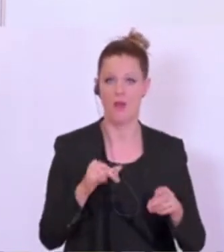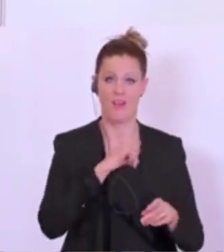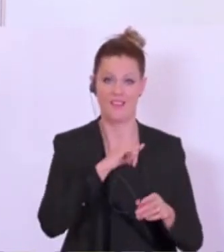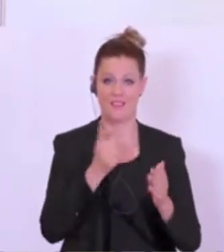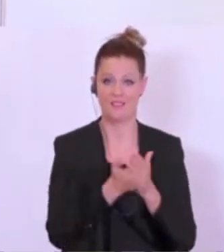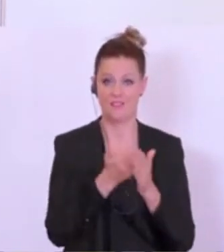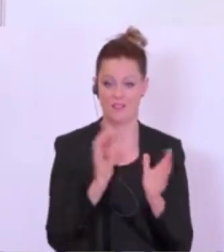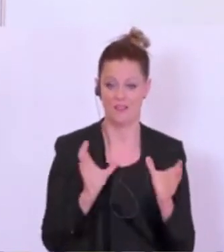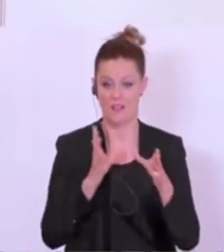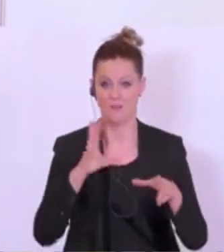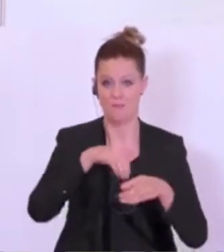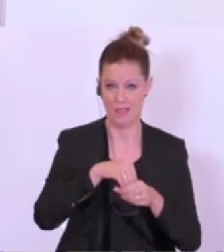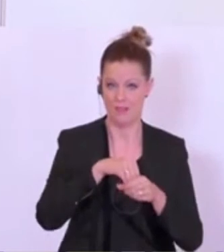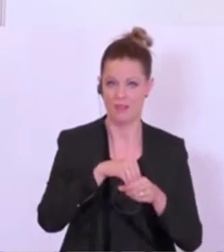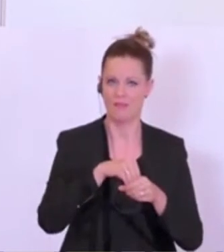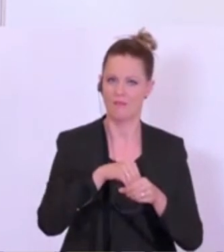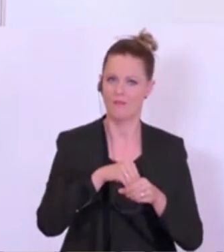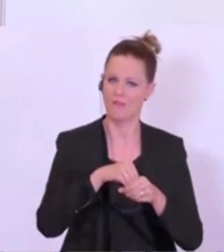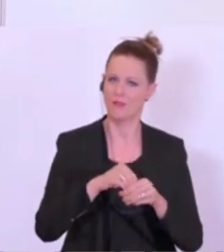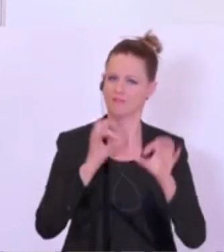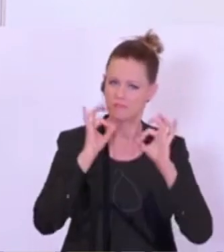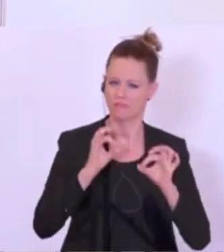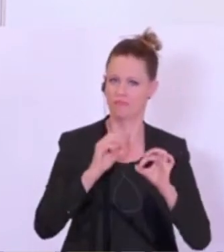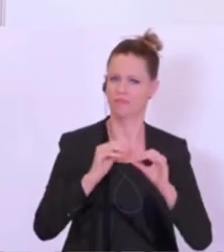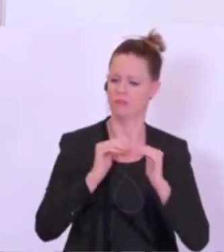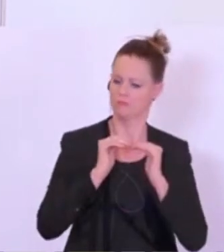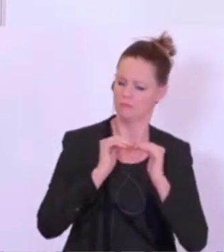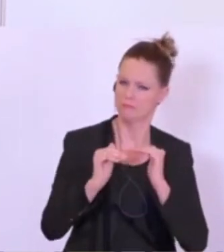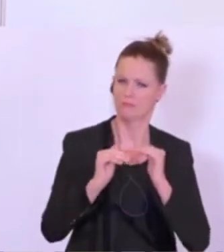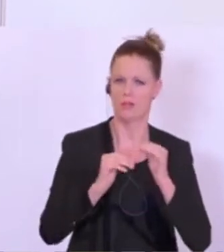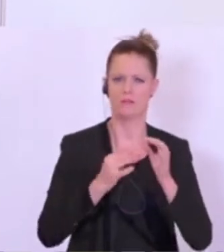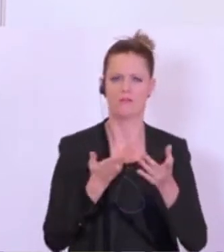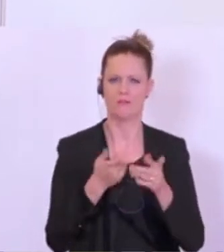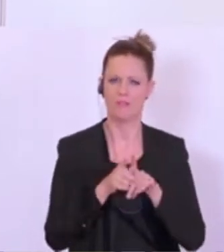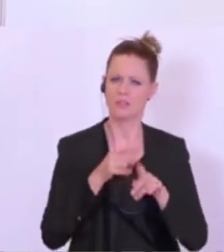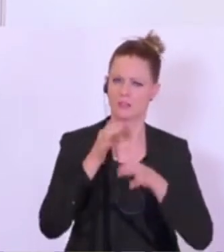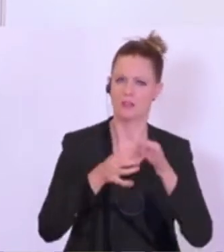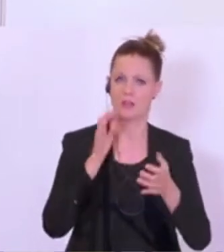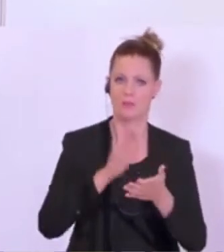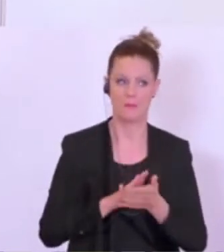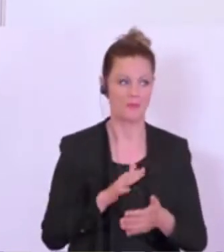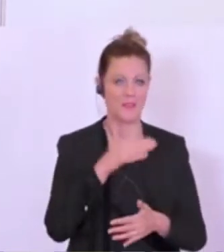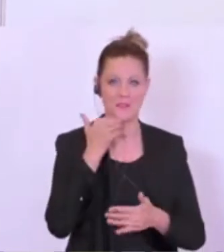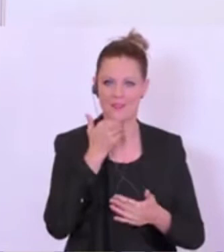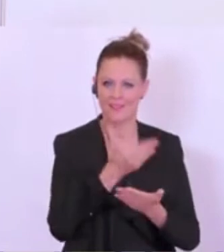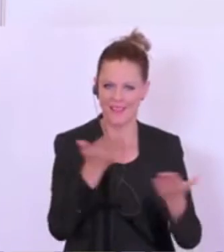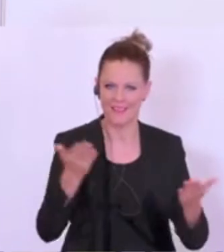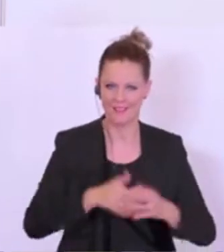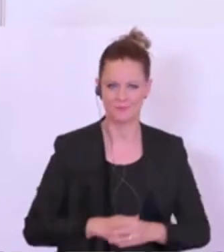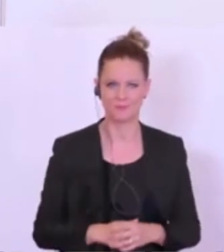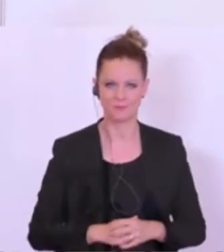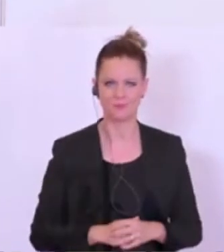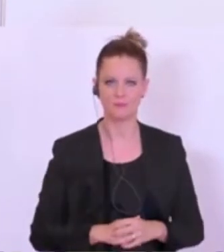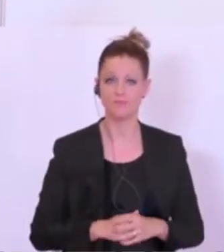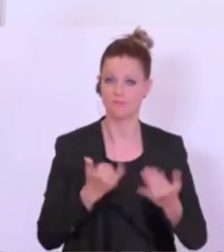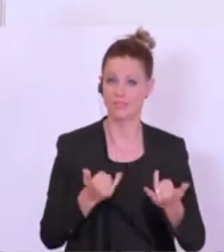einbindet, um ein möglichst konsistentes Strategiekonzept zu entwickeln. Vielen Dank. Vielen Dank. Ich darf nur